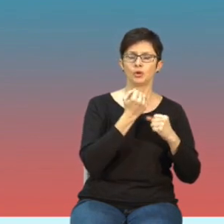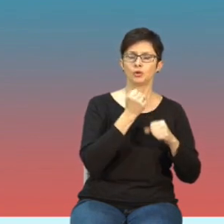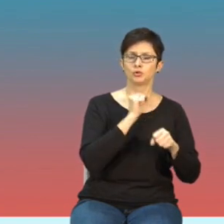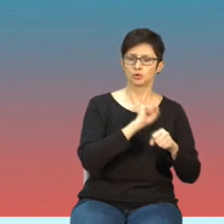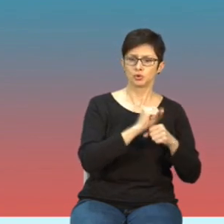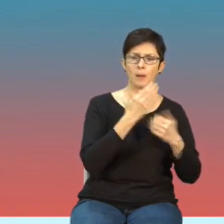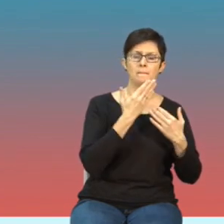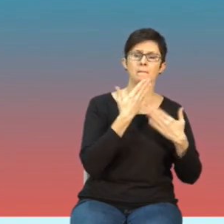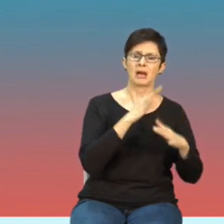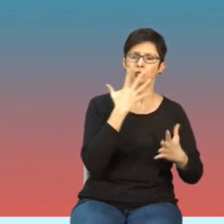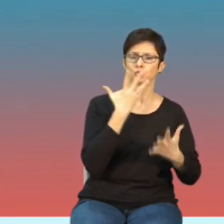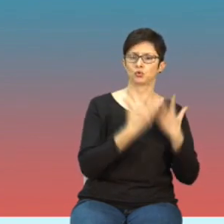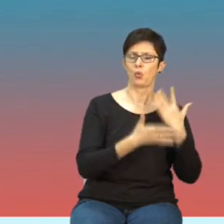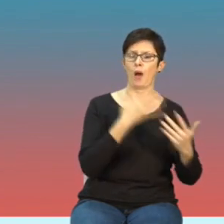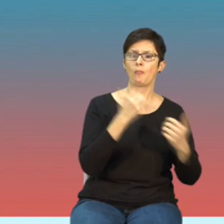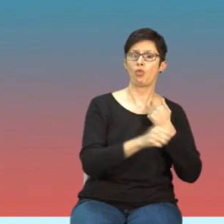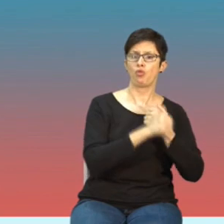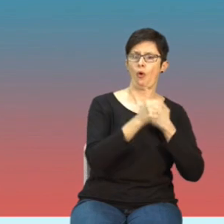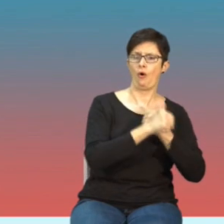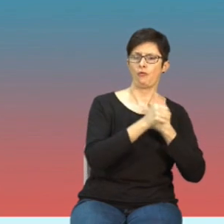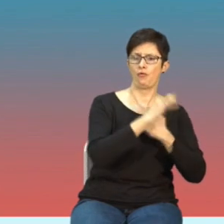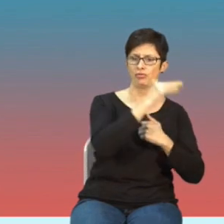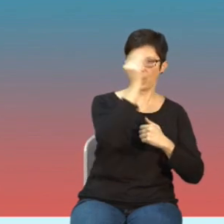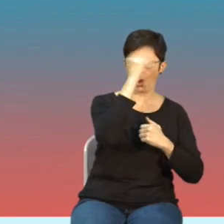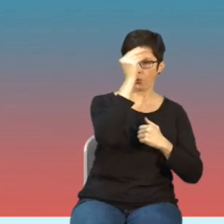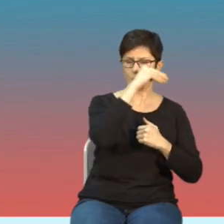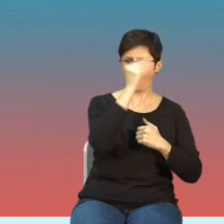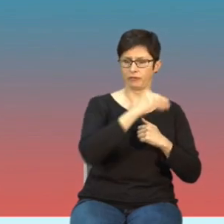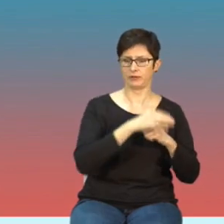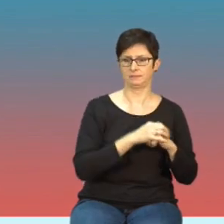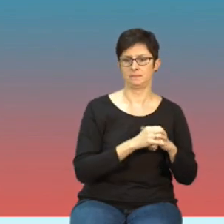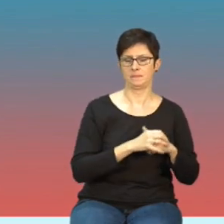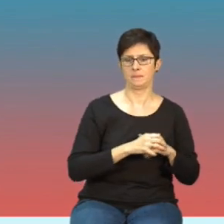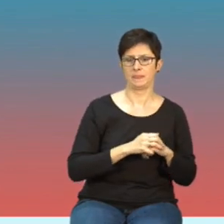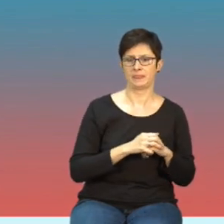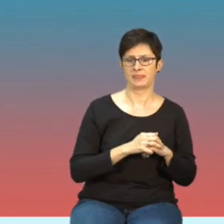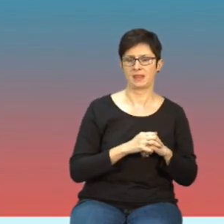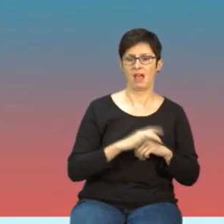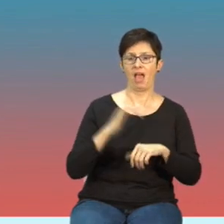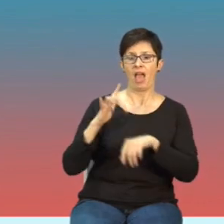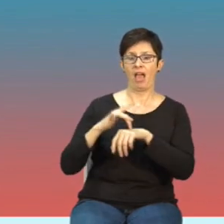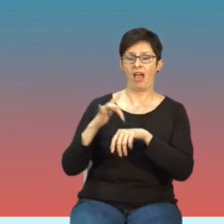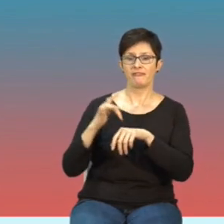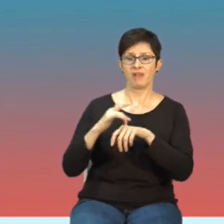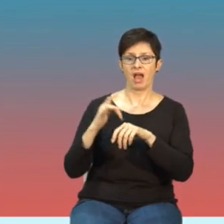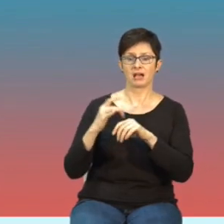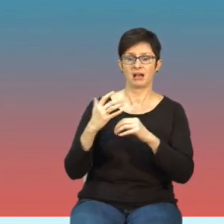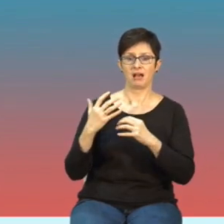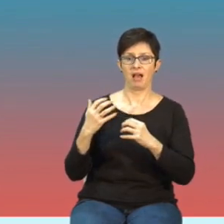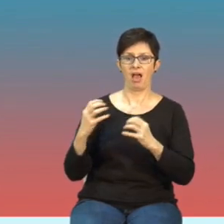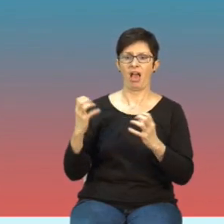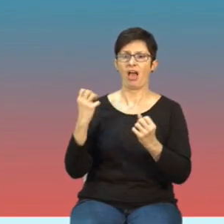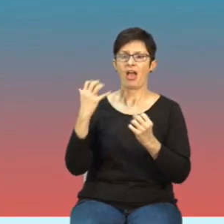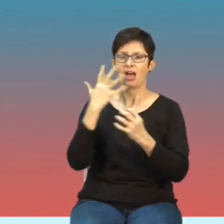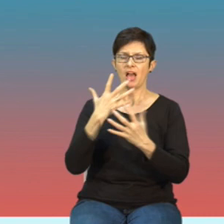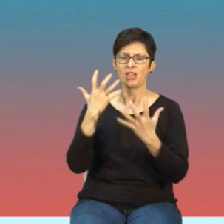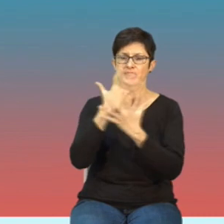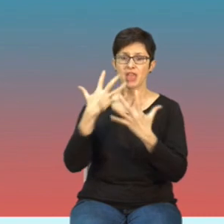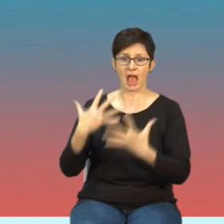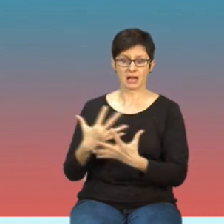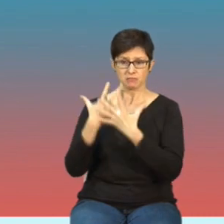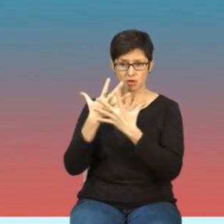udowodnione naukowo co do efektu termicznego sprawa jest absolutnie jasna